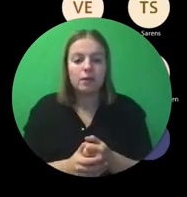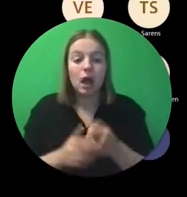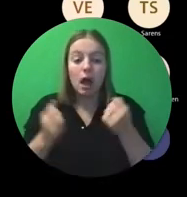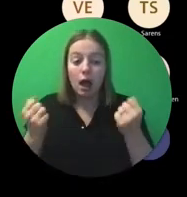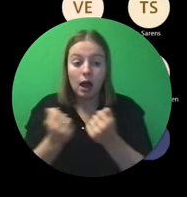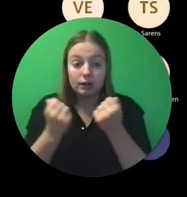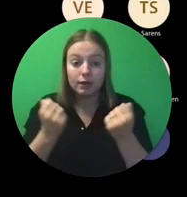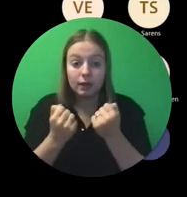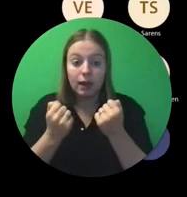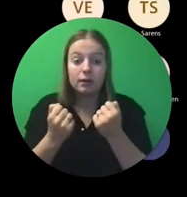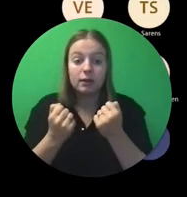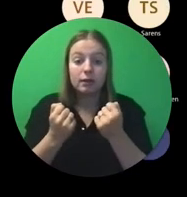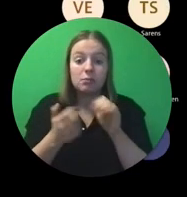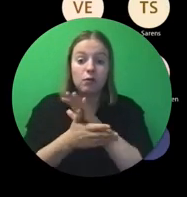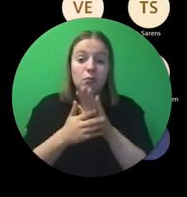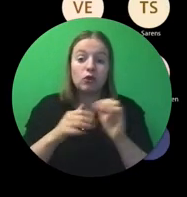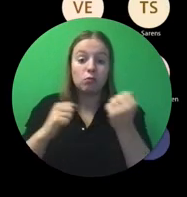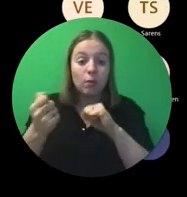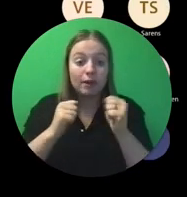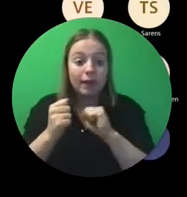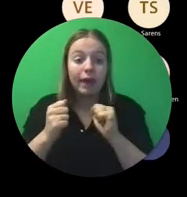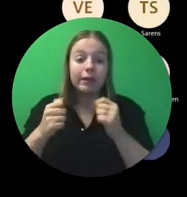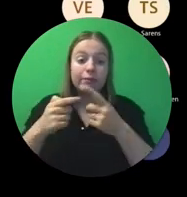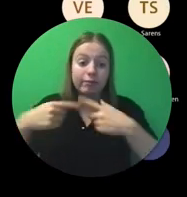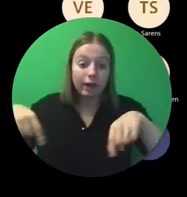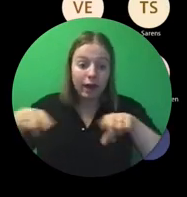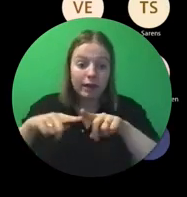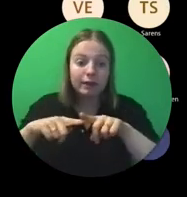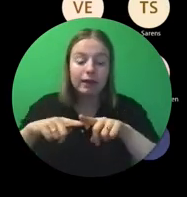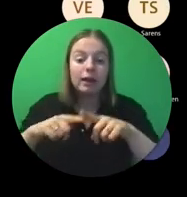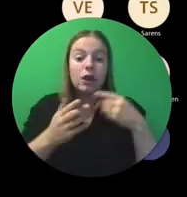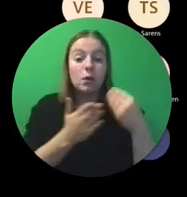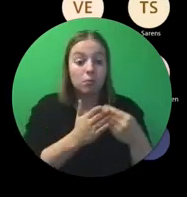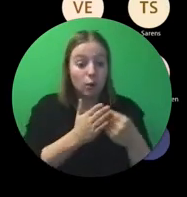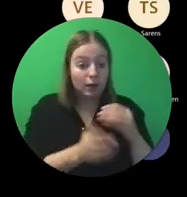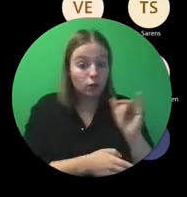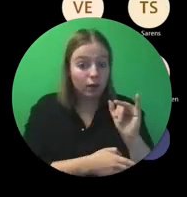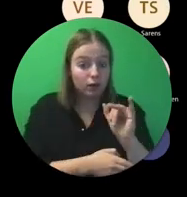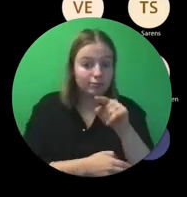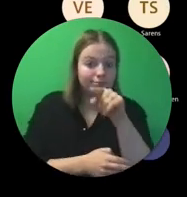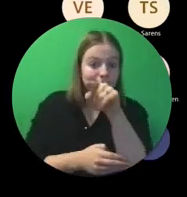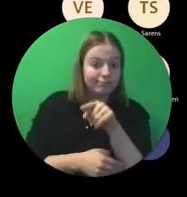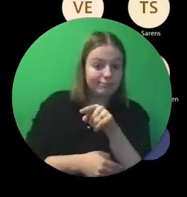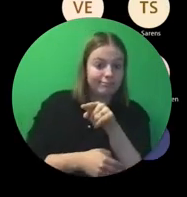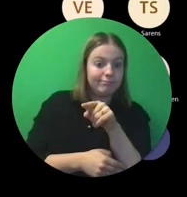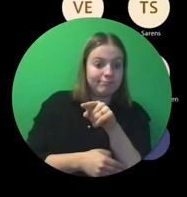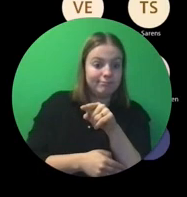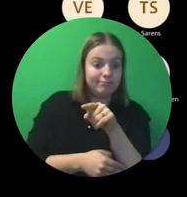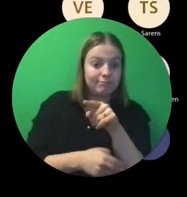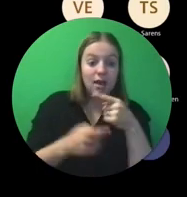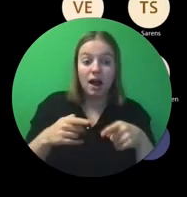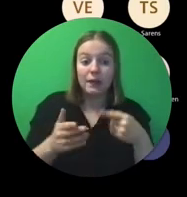activiteit die ik hier schets, mobiliteit, bijeenkomsten, is het bewijs wat hier staat. Geen andere.